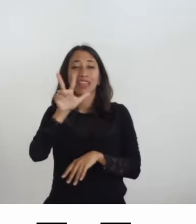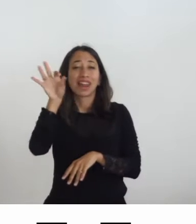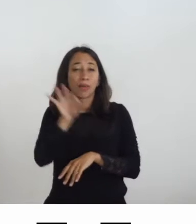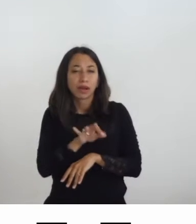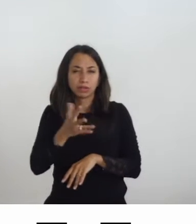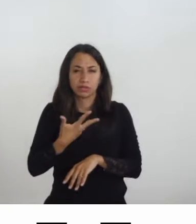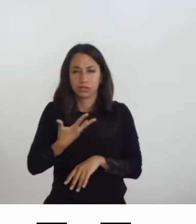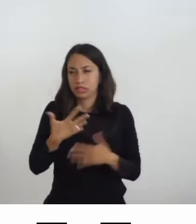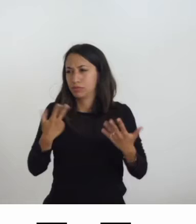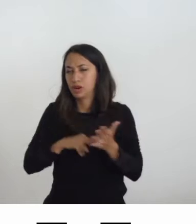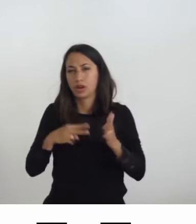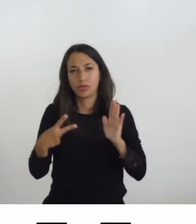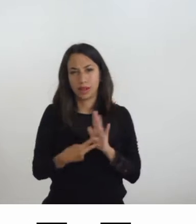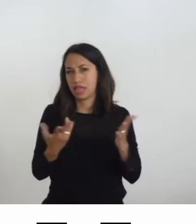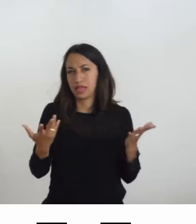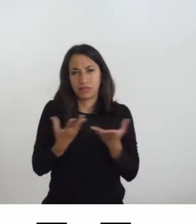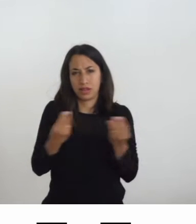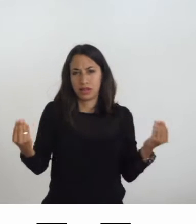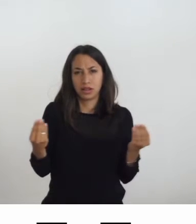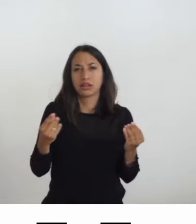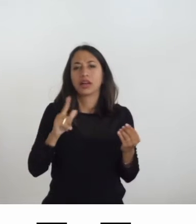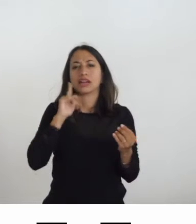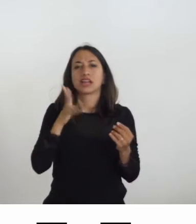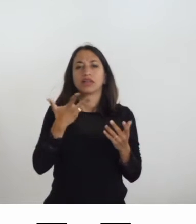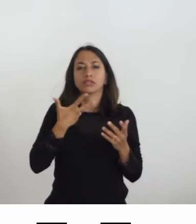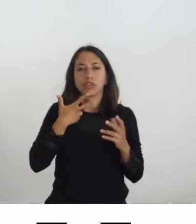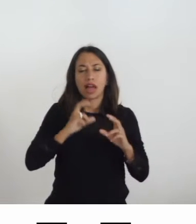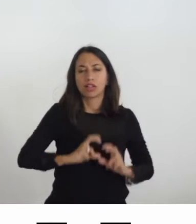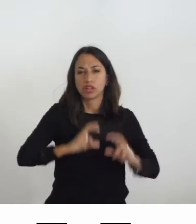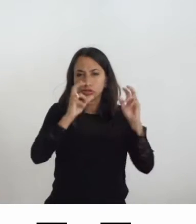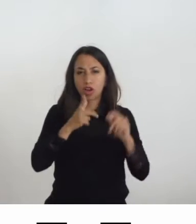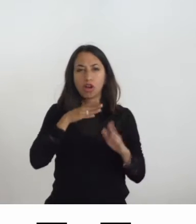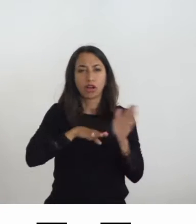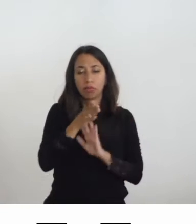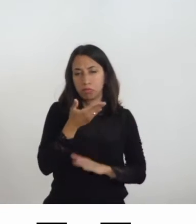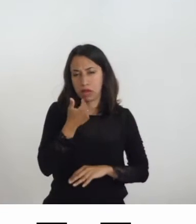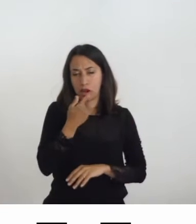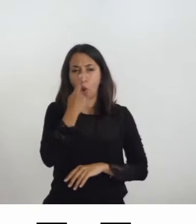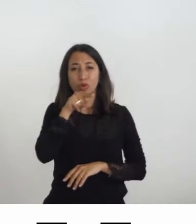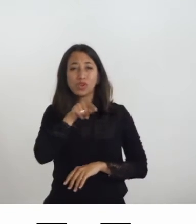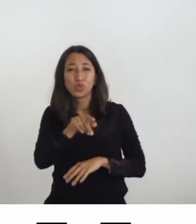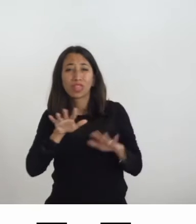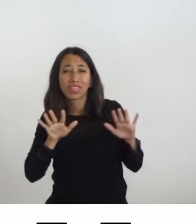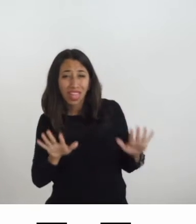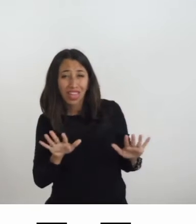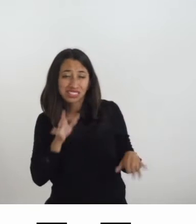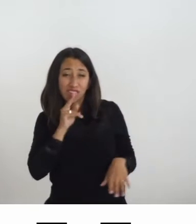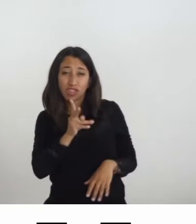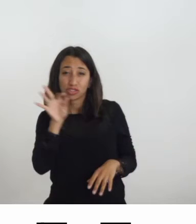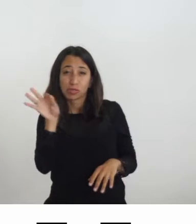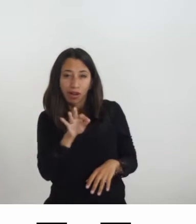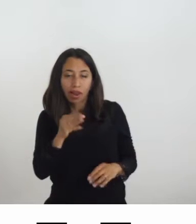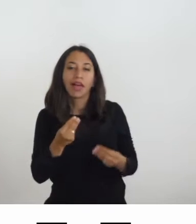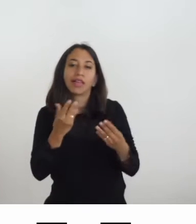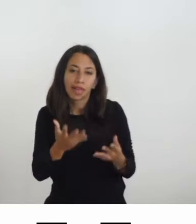bagni e elevatori per le persone con ridotta capacità motoria e solo poco più di 1 su 10, 12% offre